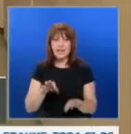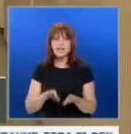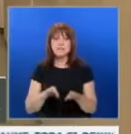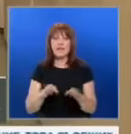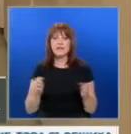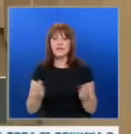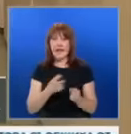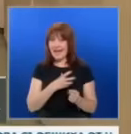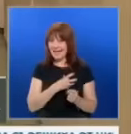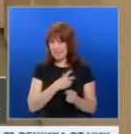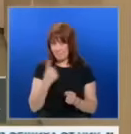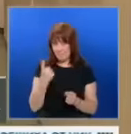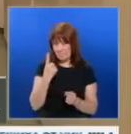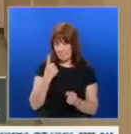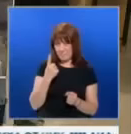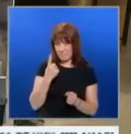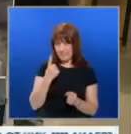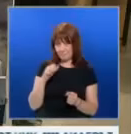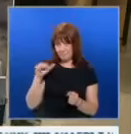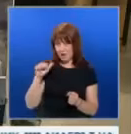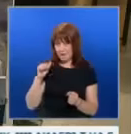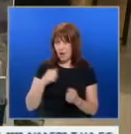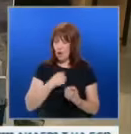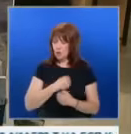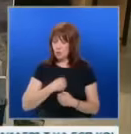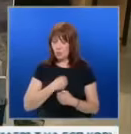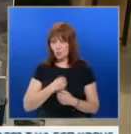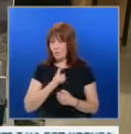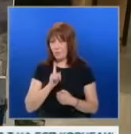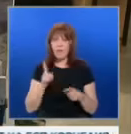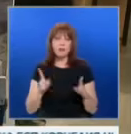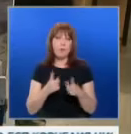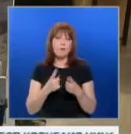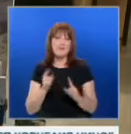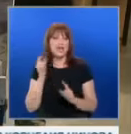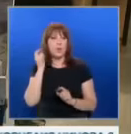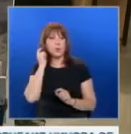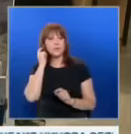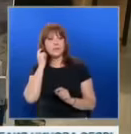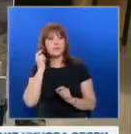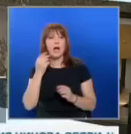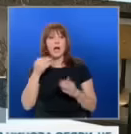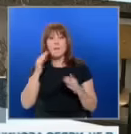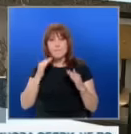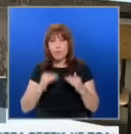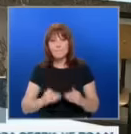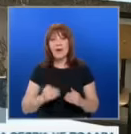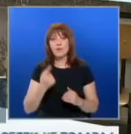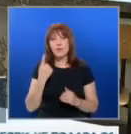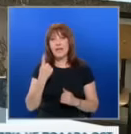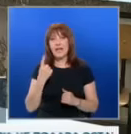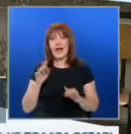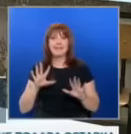ГЕРБ макар и да са първа сила, трудно биха имали претенцията да управляват от името на по-малко от една десет от